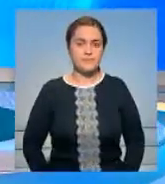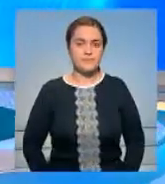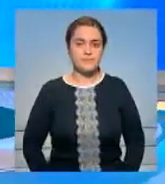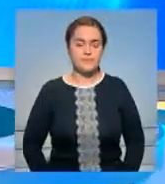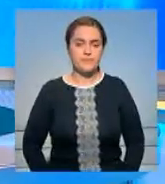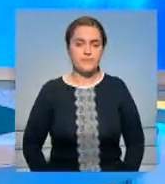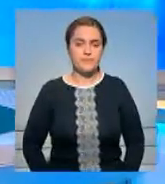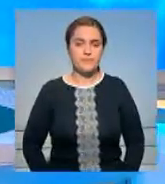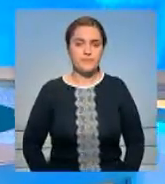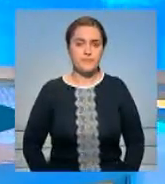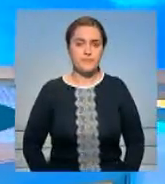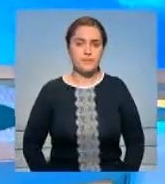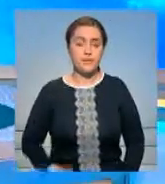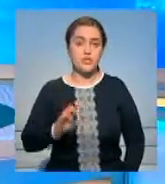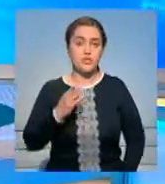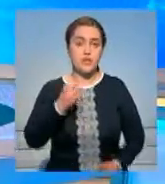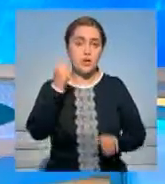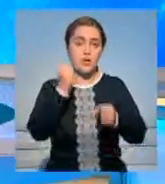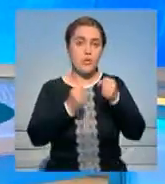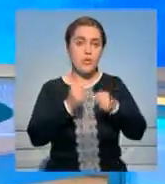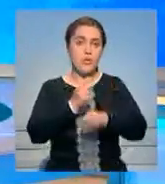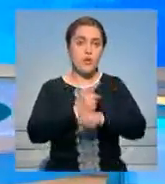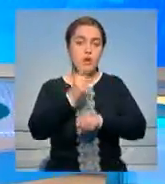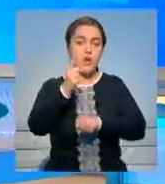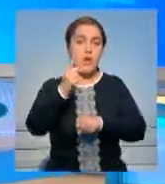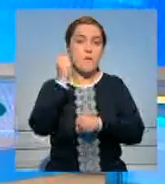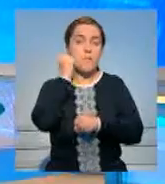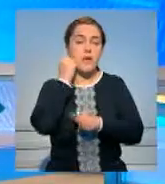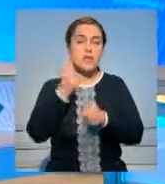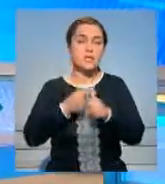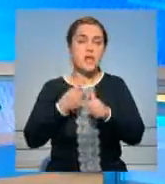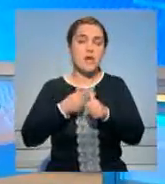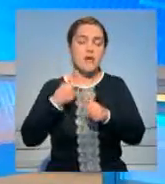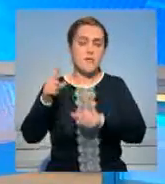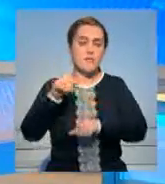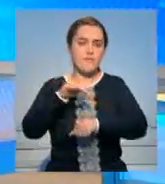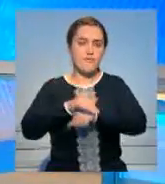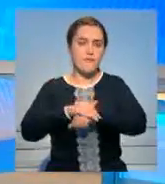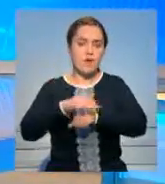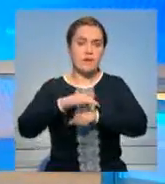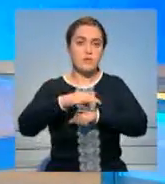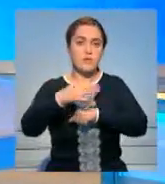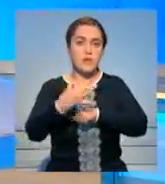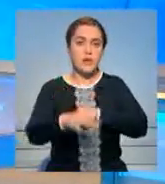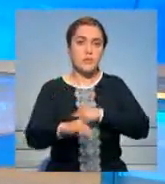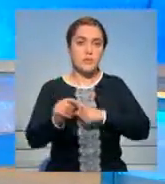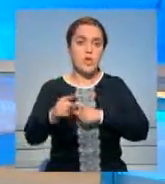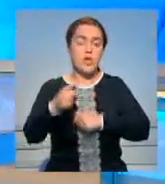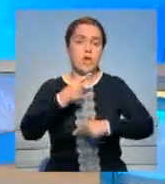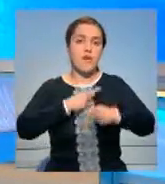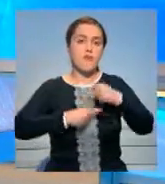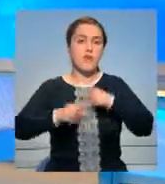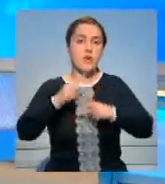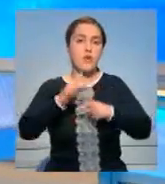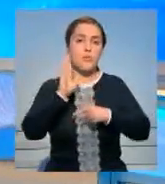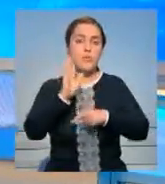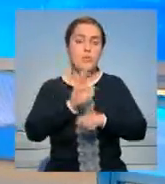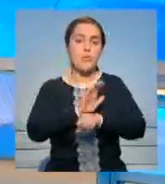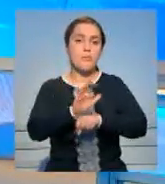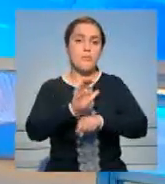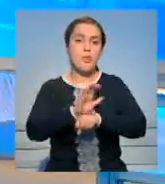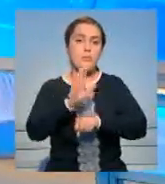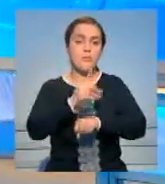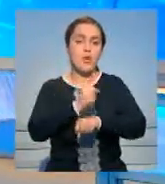Удары коалиции крылатыми ракетами в Москве назвали фактом агрессии и заявили, что готовы вернуться к рассмотрению вопроса о